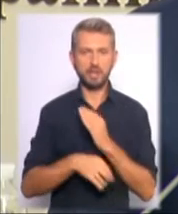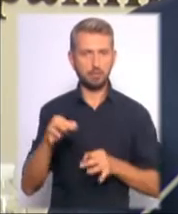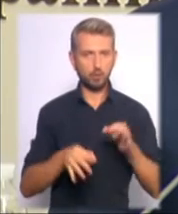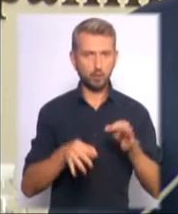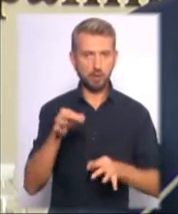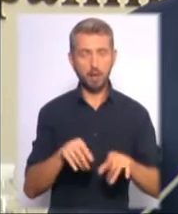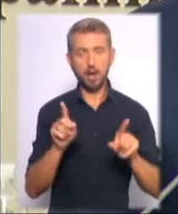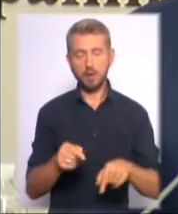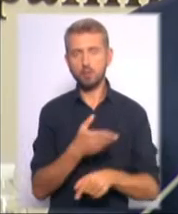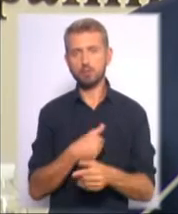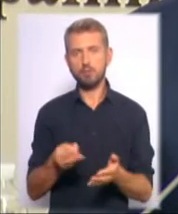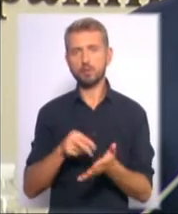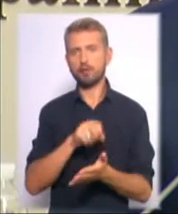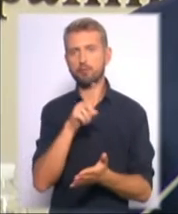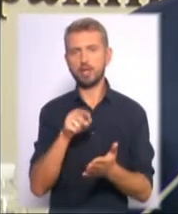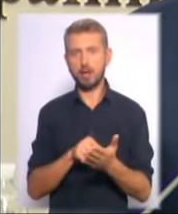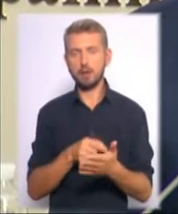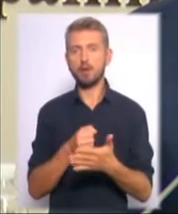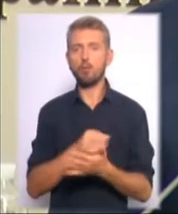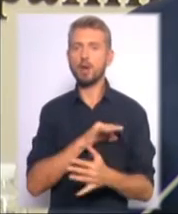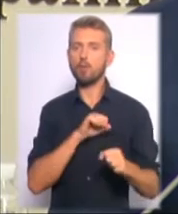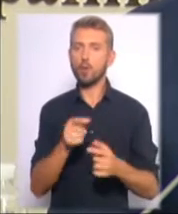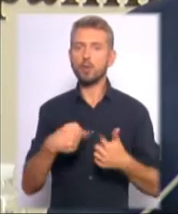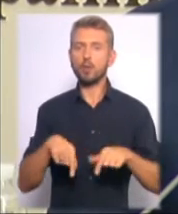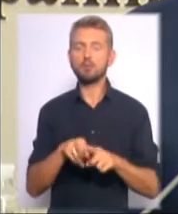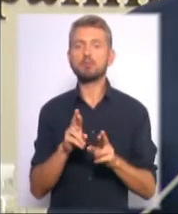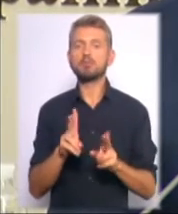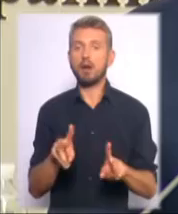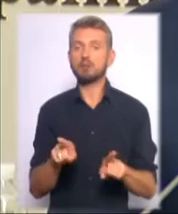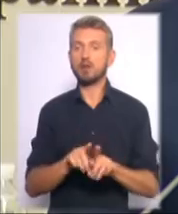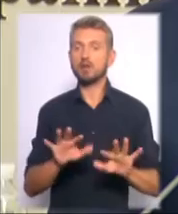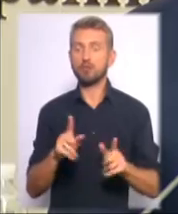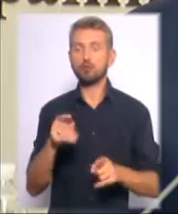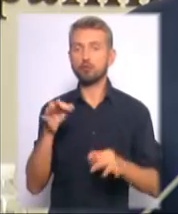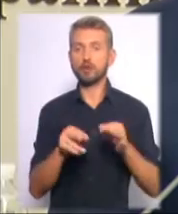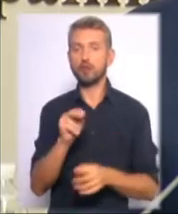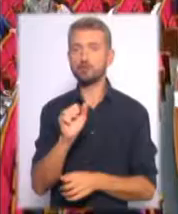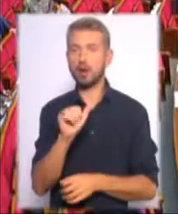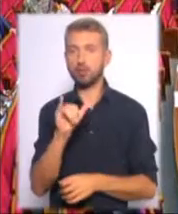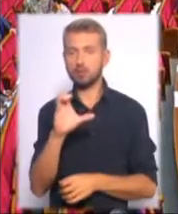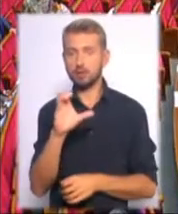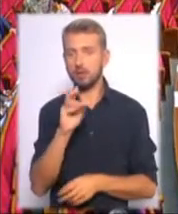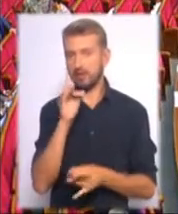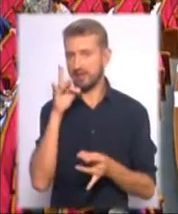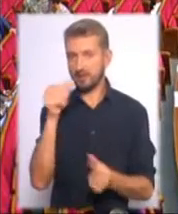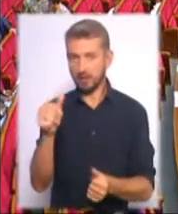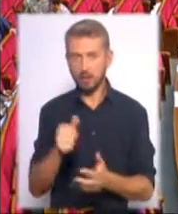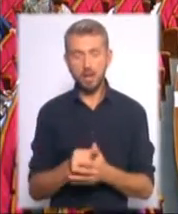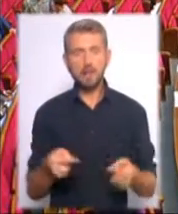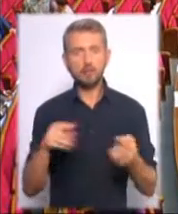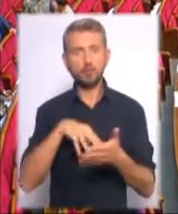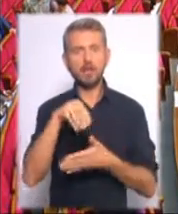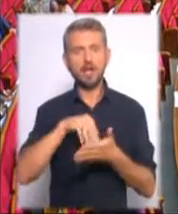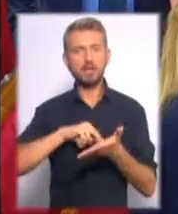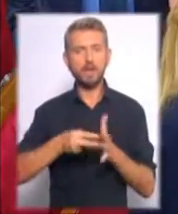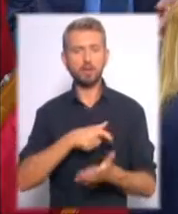а також ми поставимо питання доброохоронних органів, як змогло статись так, що суддя Чаус зник. Згідно з календарним планом,